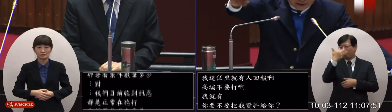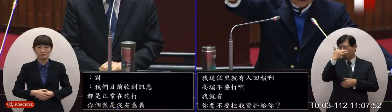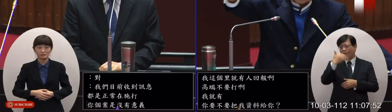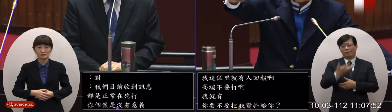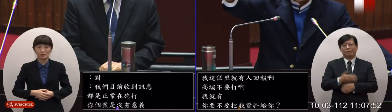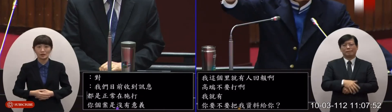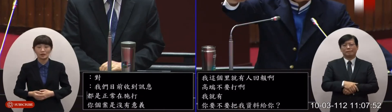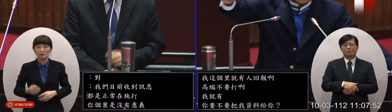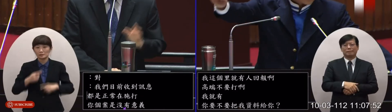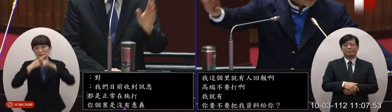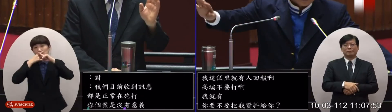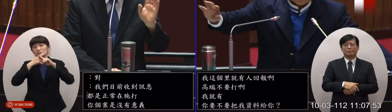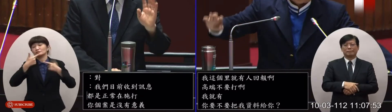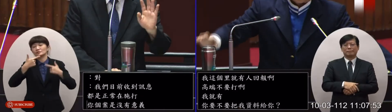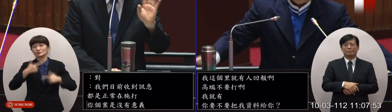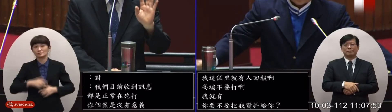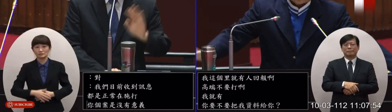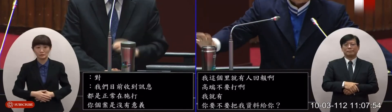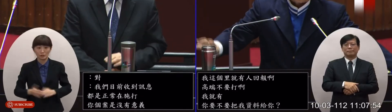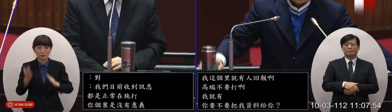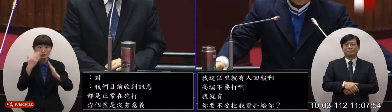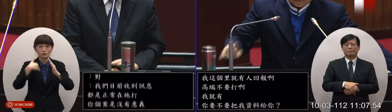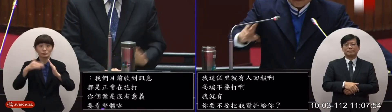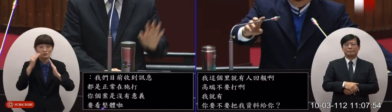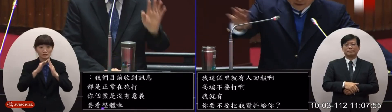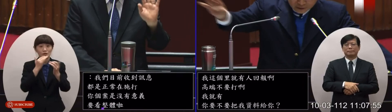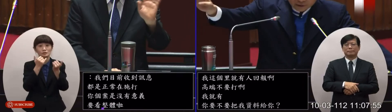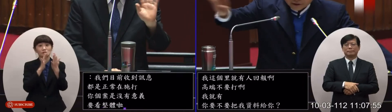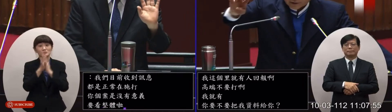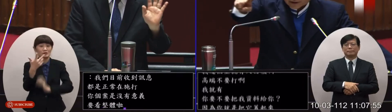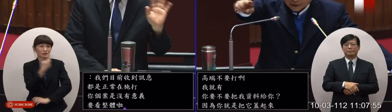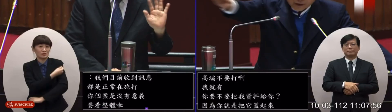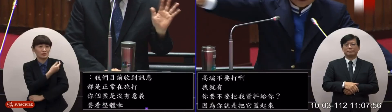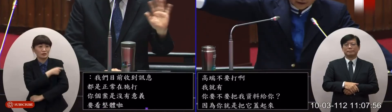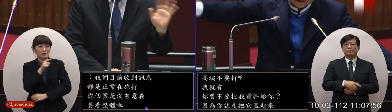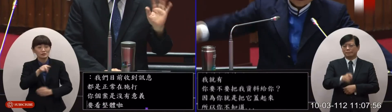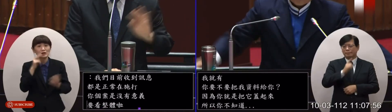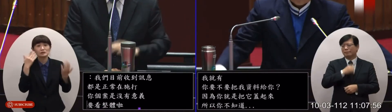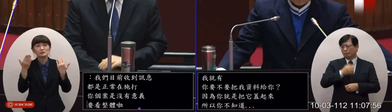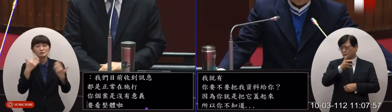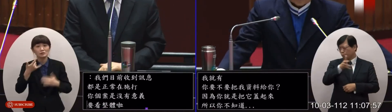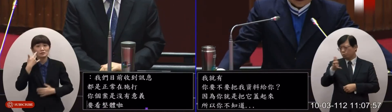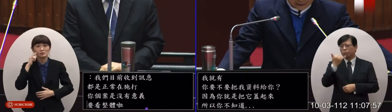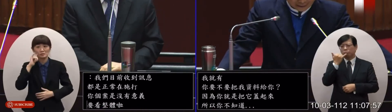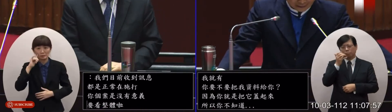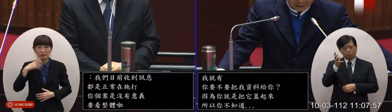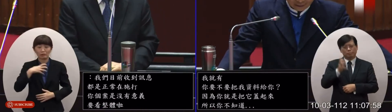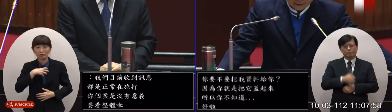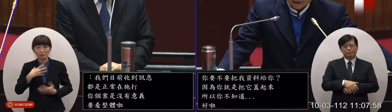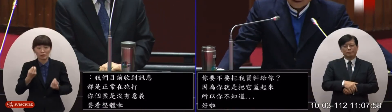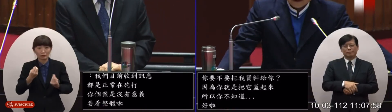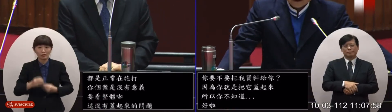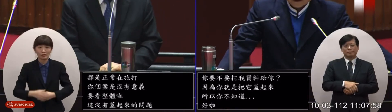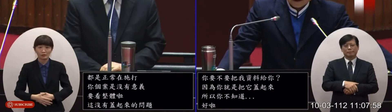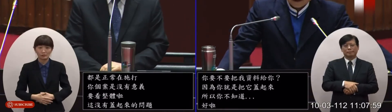沒有蓋起來的問題在學校接種罪很清楚啦沒有家長都沒有什麼選擇啦